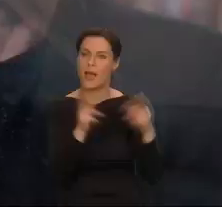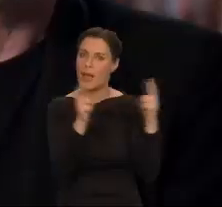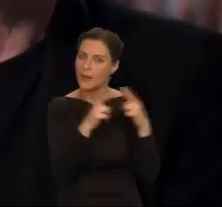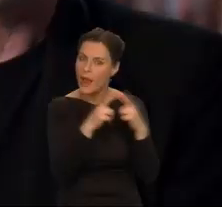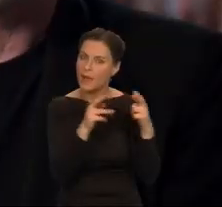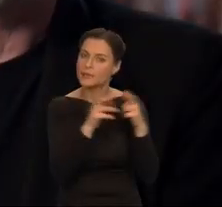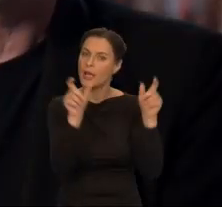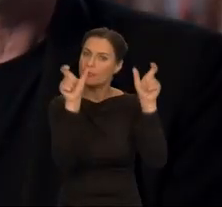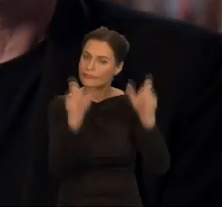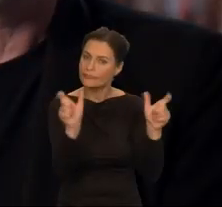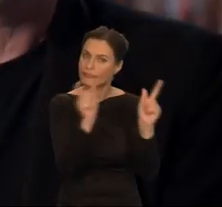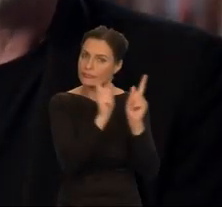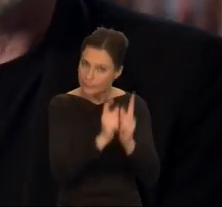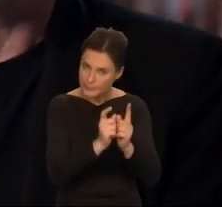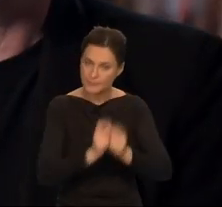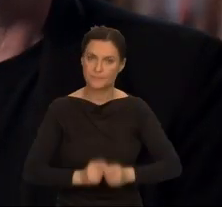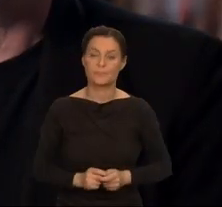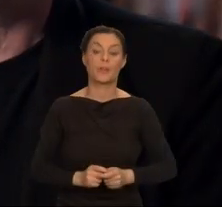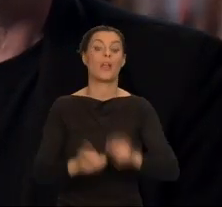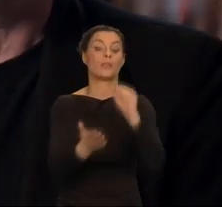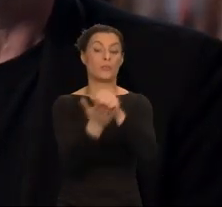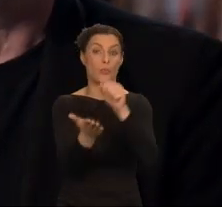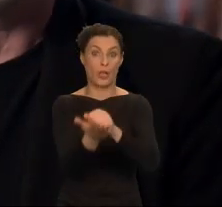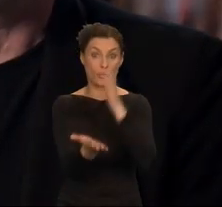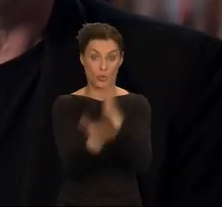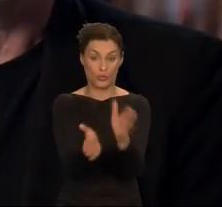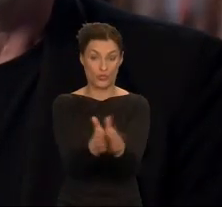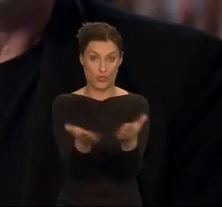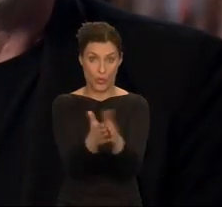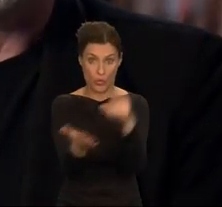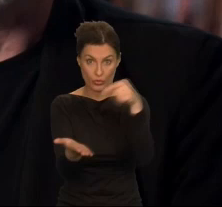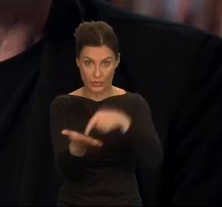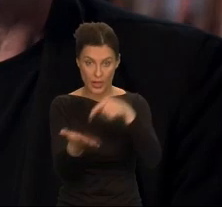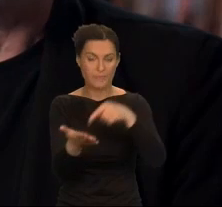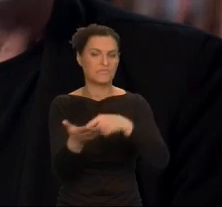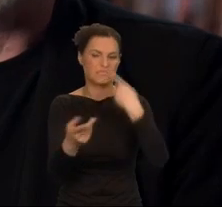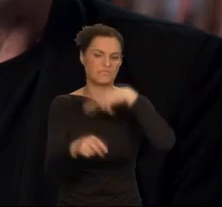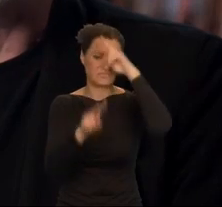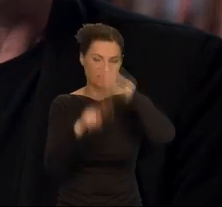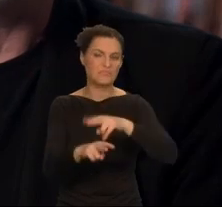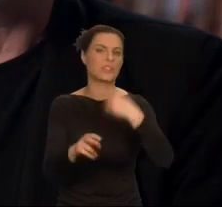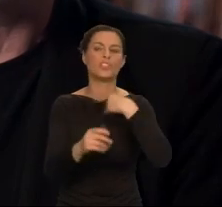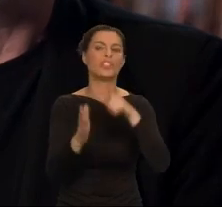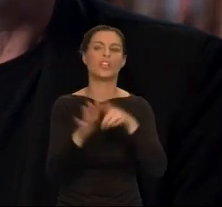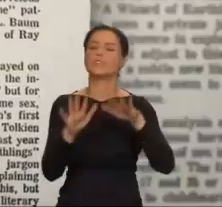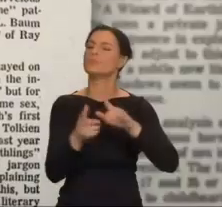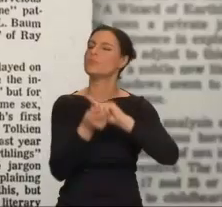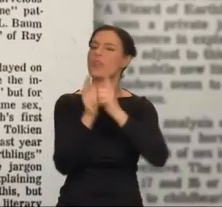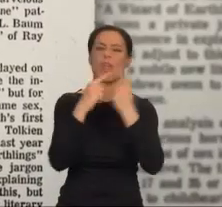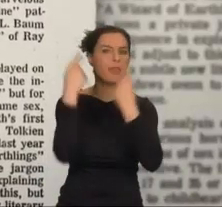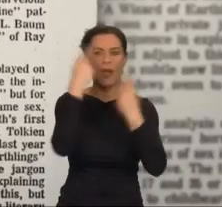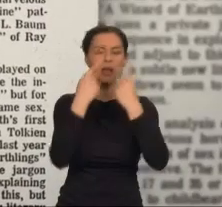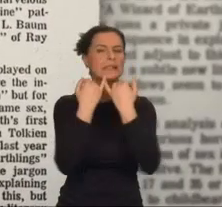Tuż po publikacji, lewą rękę ciemności uważano za powieść, która wiele zmienia i jest zupełnie